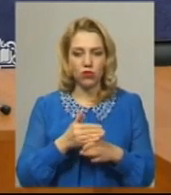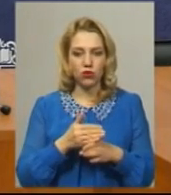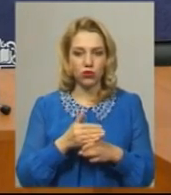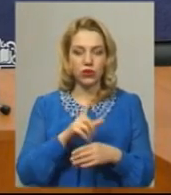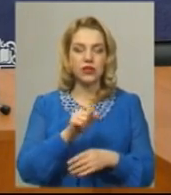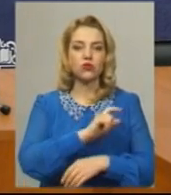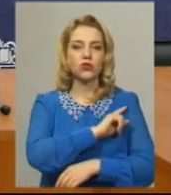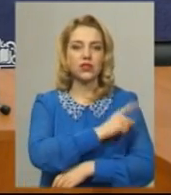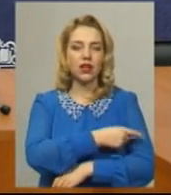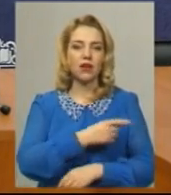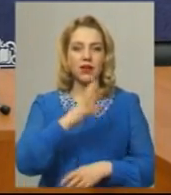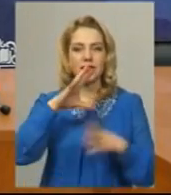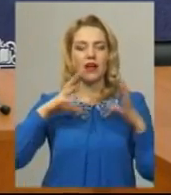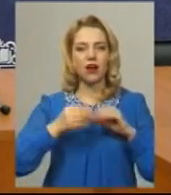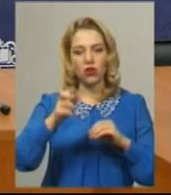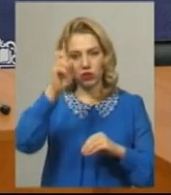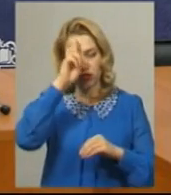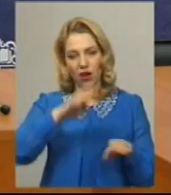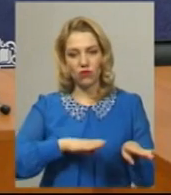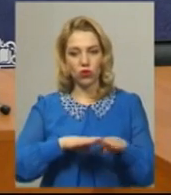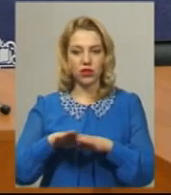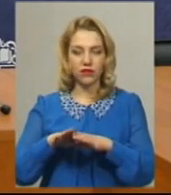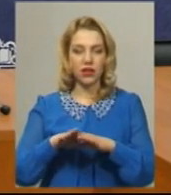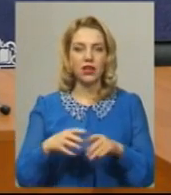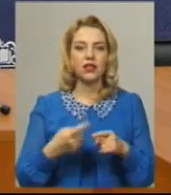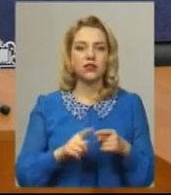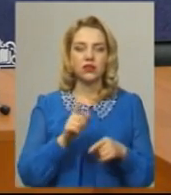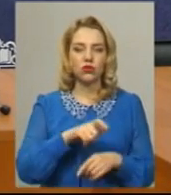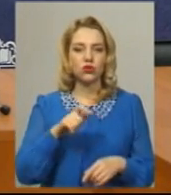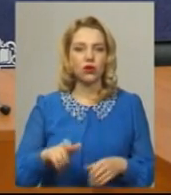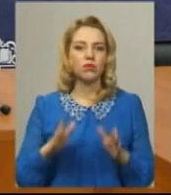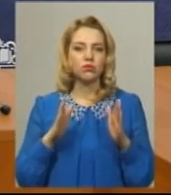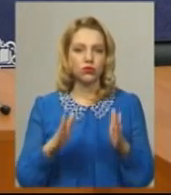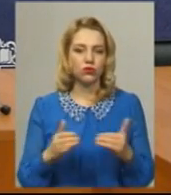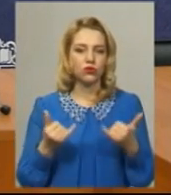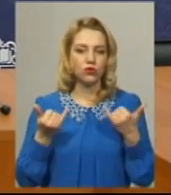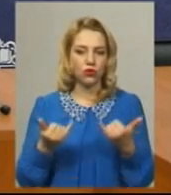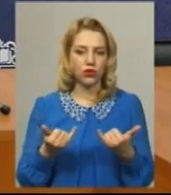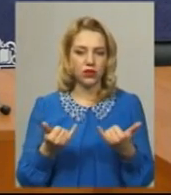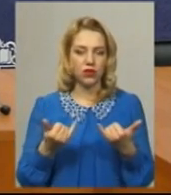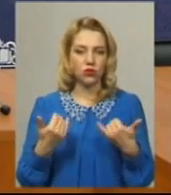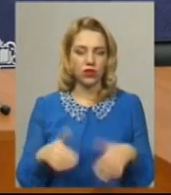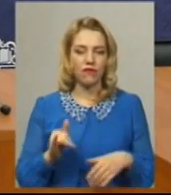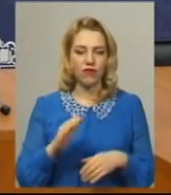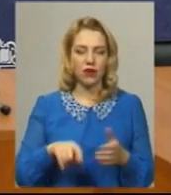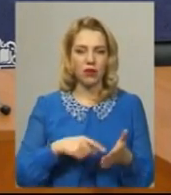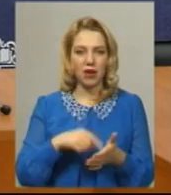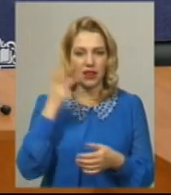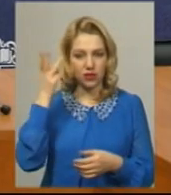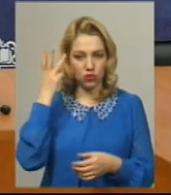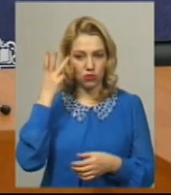зусиллями загальнодержавного рівня. Ці особи будуть сьогодні вже і в Хмельницькому,